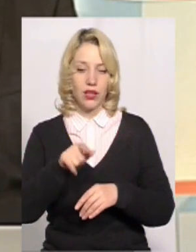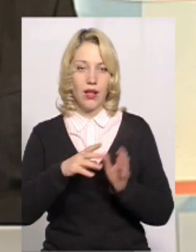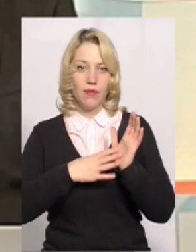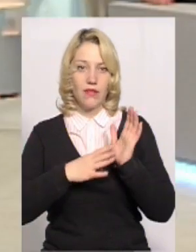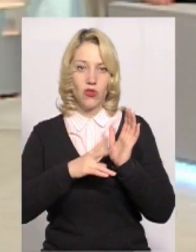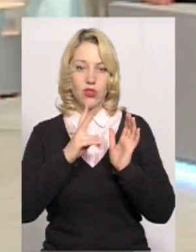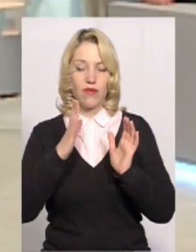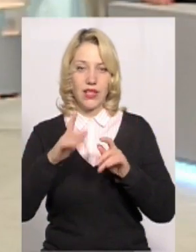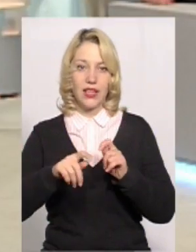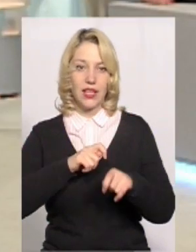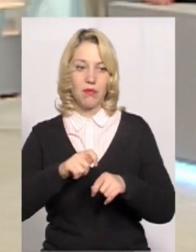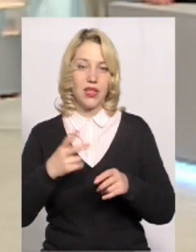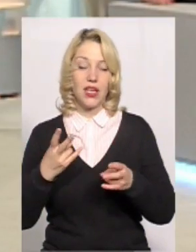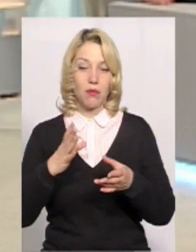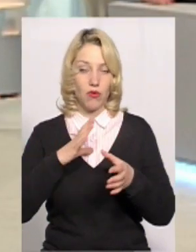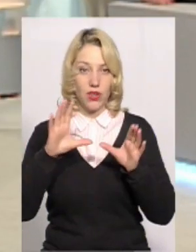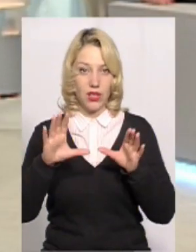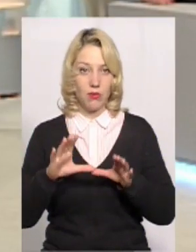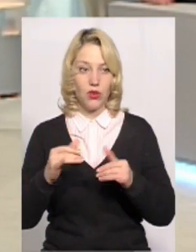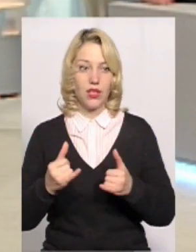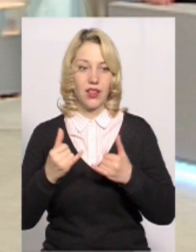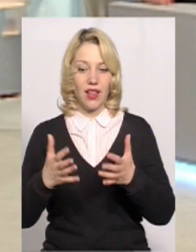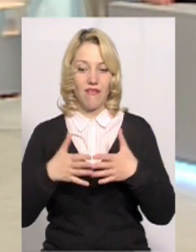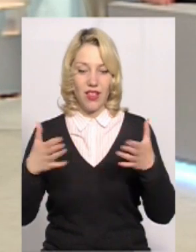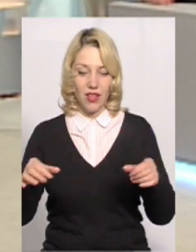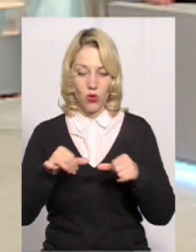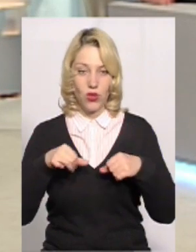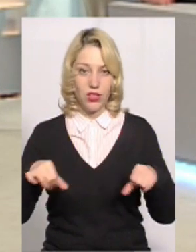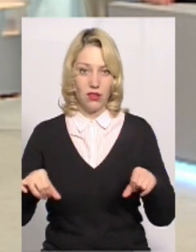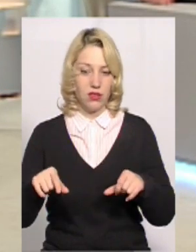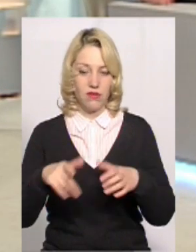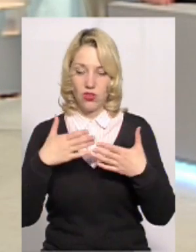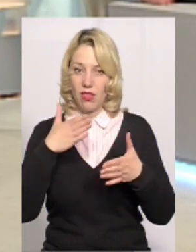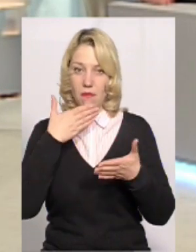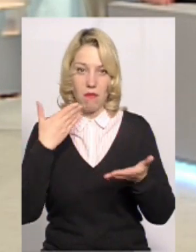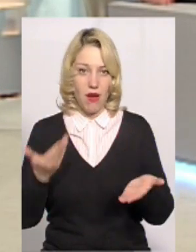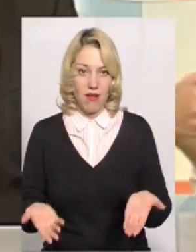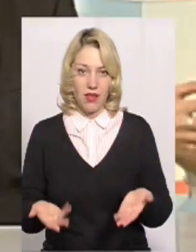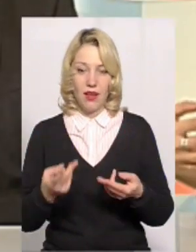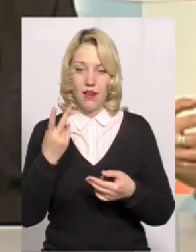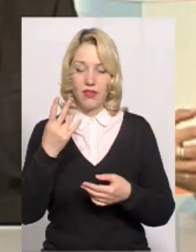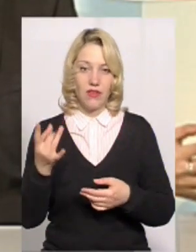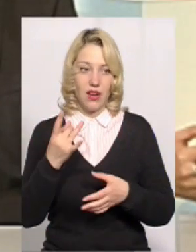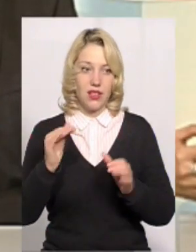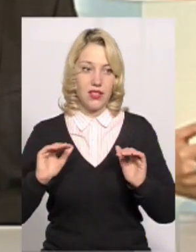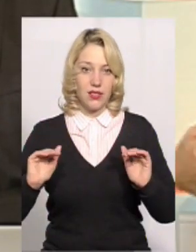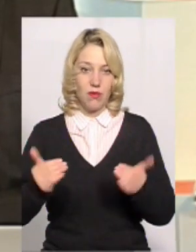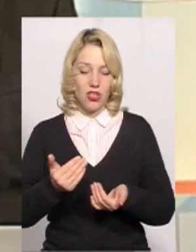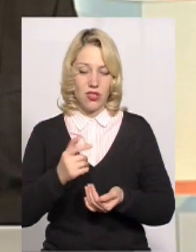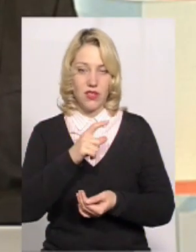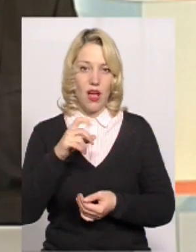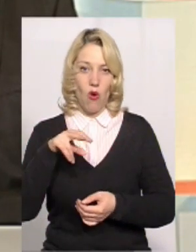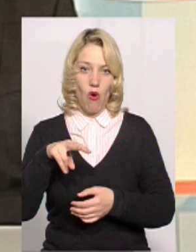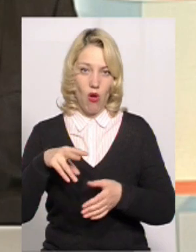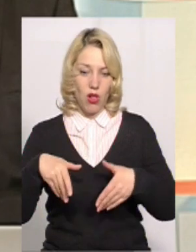квадратних метрів, яких мають бути для великої дільниці, абсолютно вже немає. Абсолютно в два рази зменшився хол. І